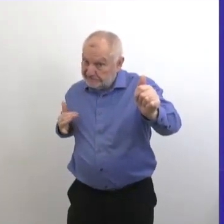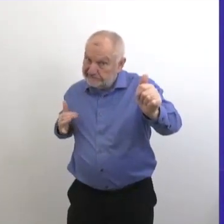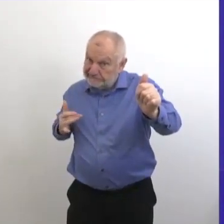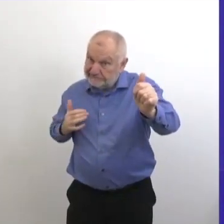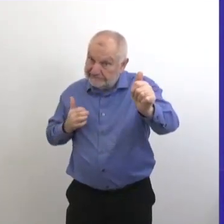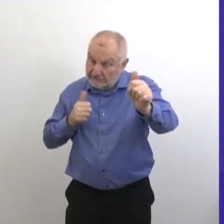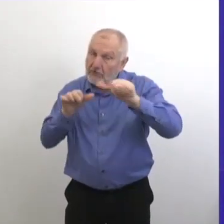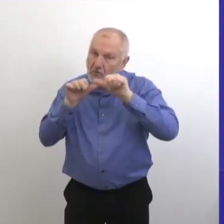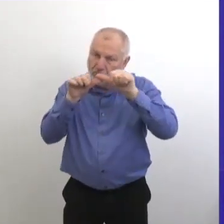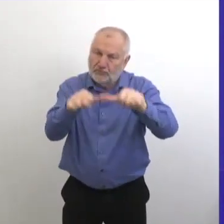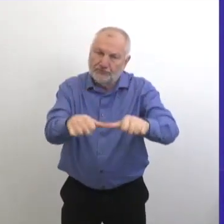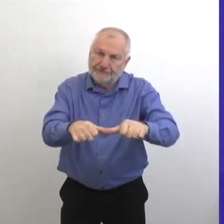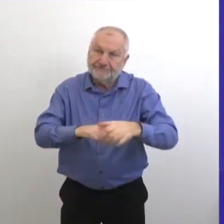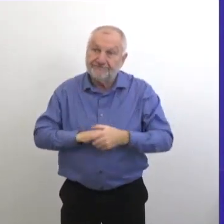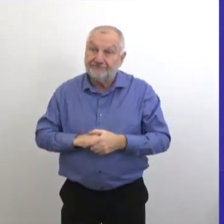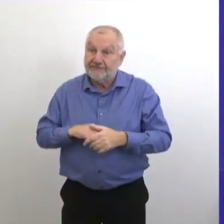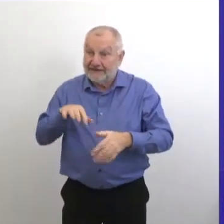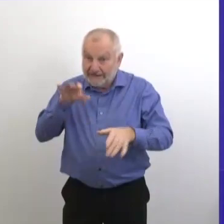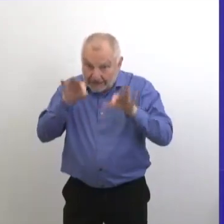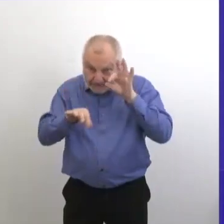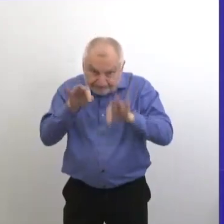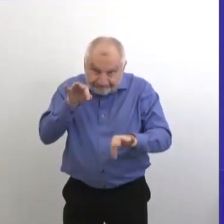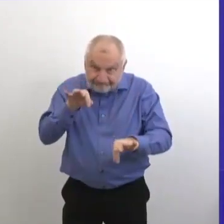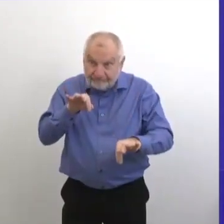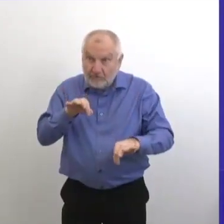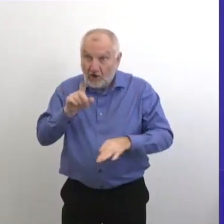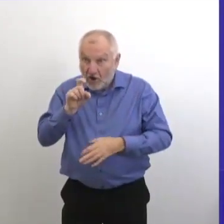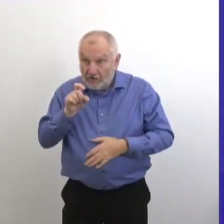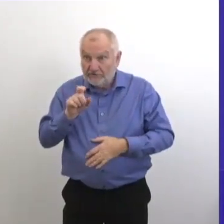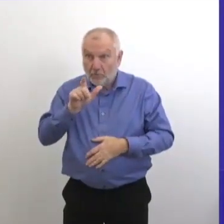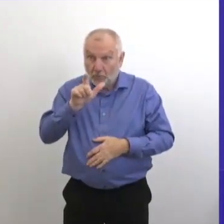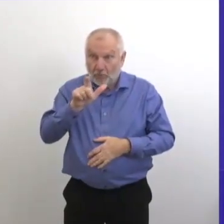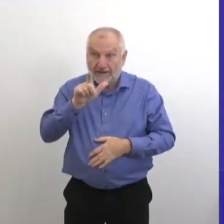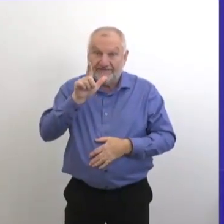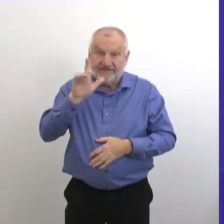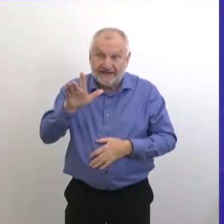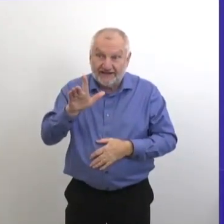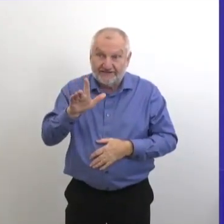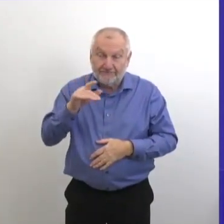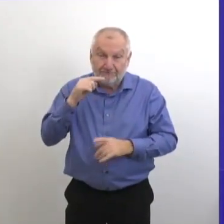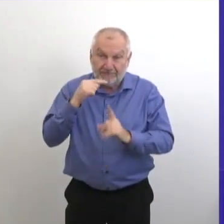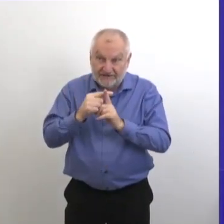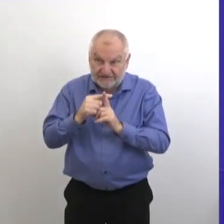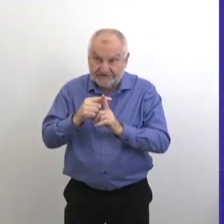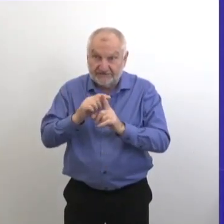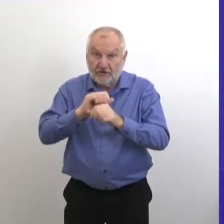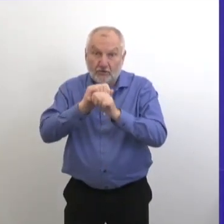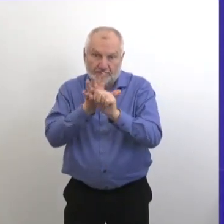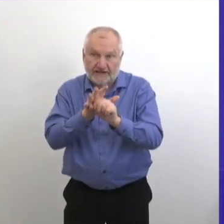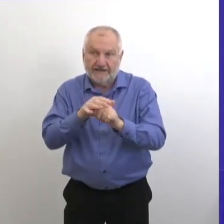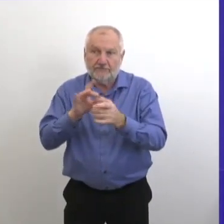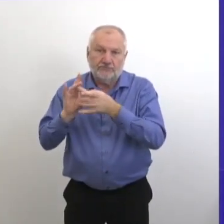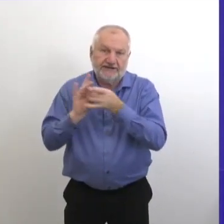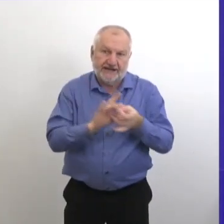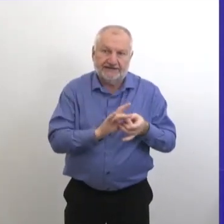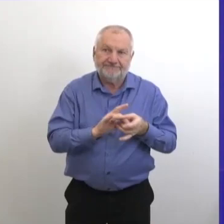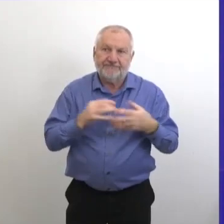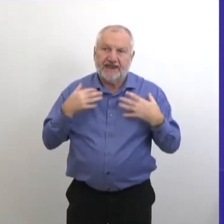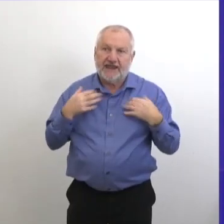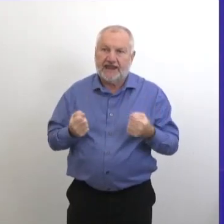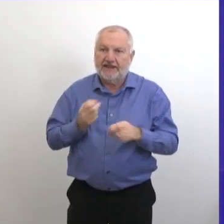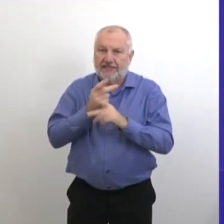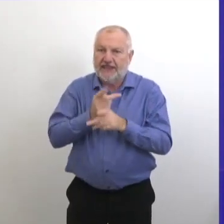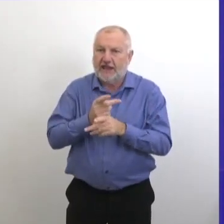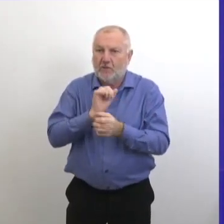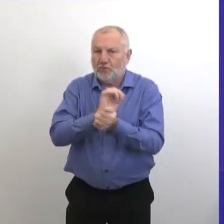de données. Et nous avons découvert 125 autres cas positifs de travailleurs de la santé depuis le